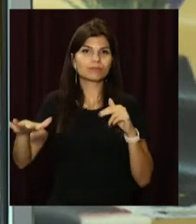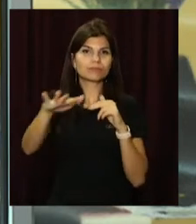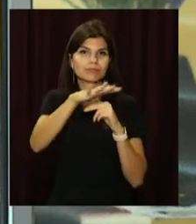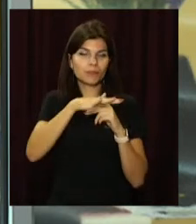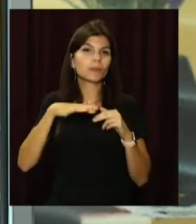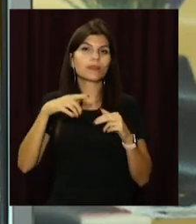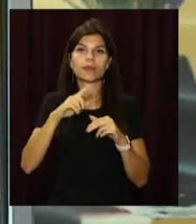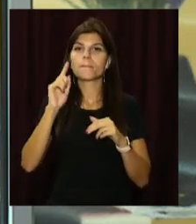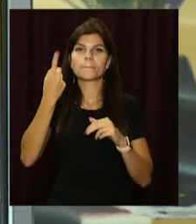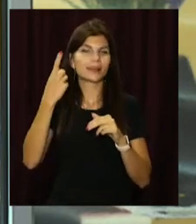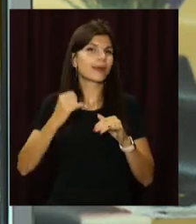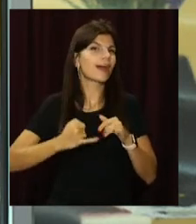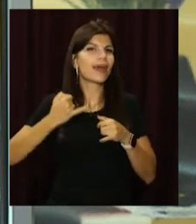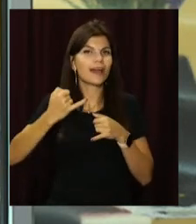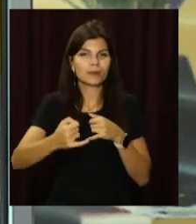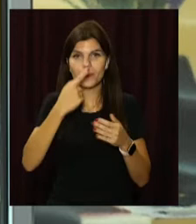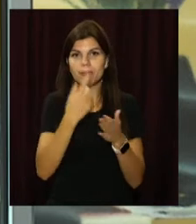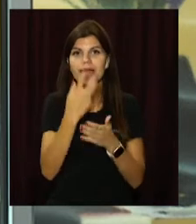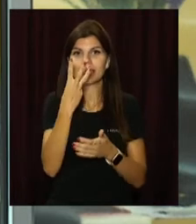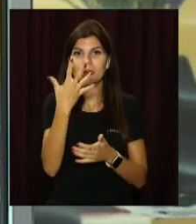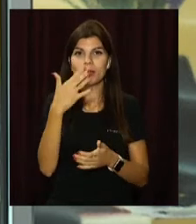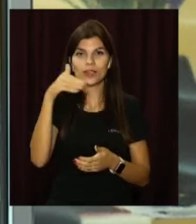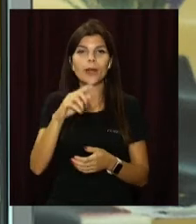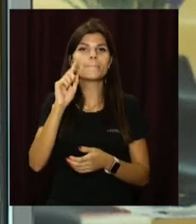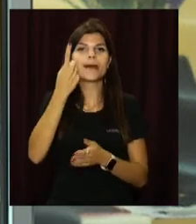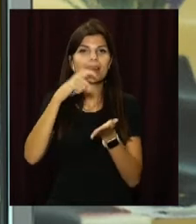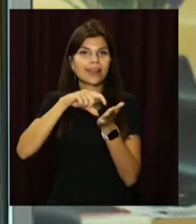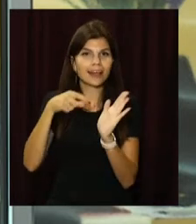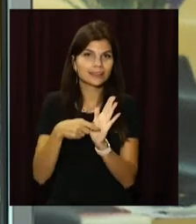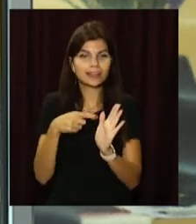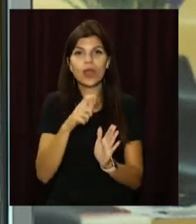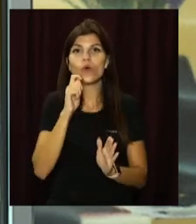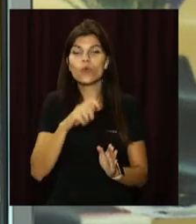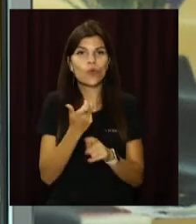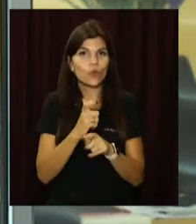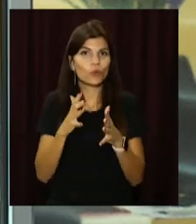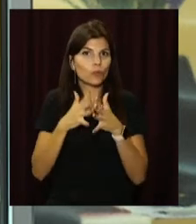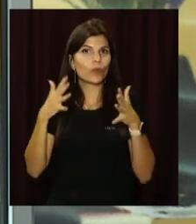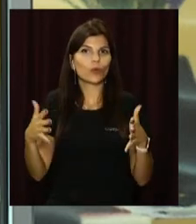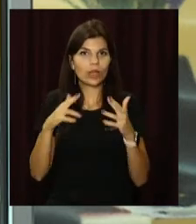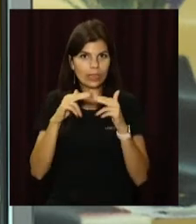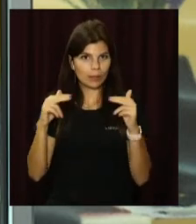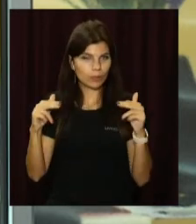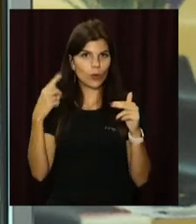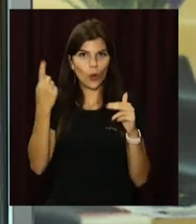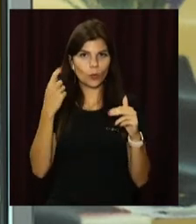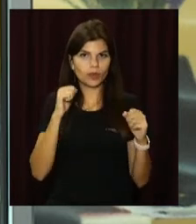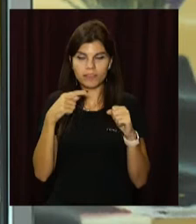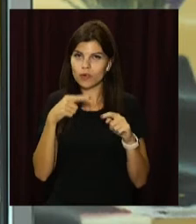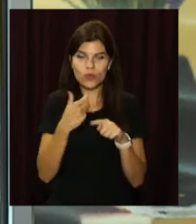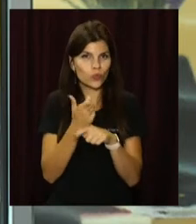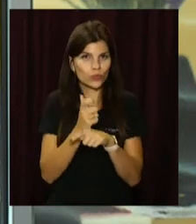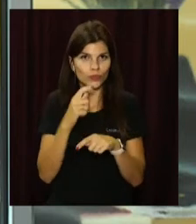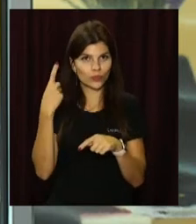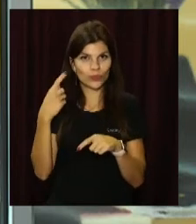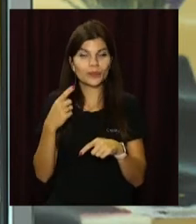шкільний поріг вперше переступили майже 35 тисяч першачків. По Україні це найбільше, зазначає Дніпропетровський облдержадміністрації.